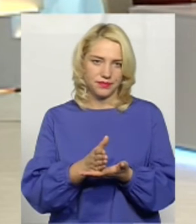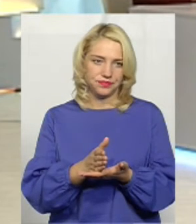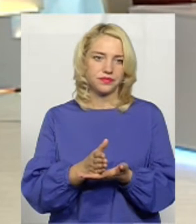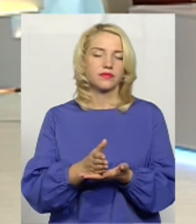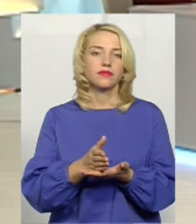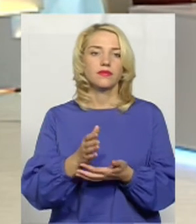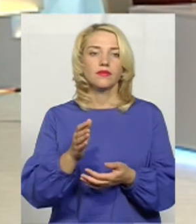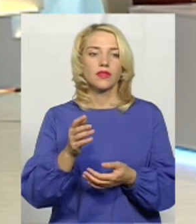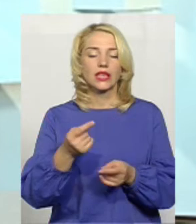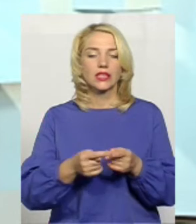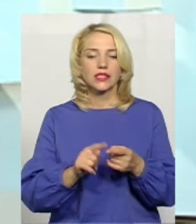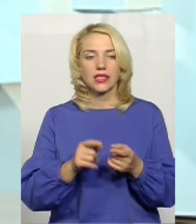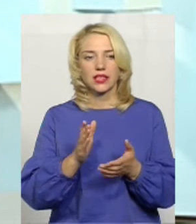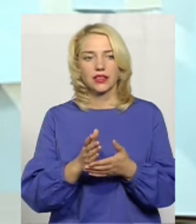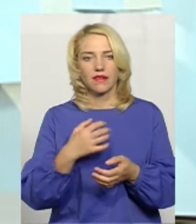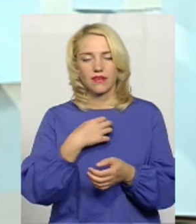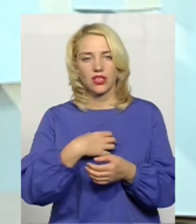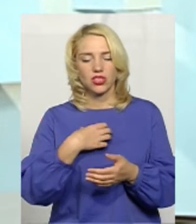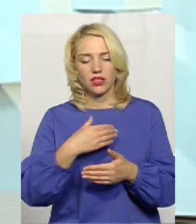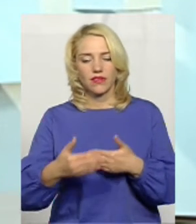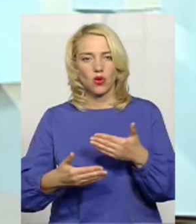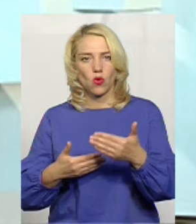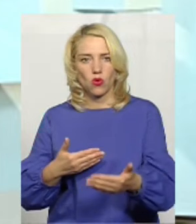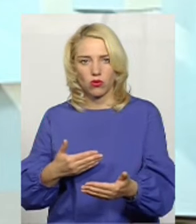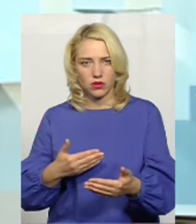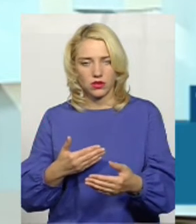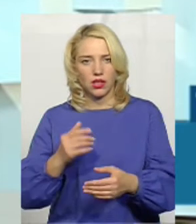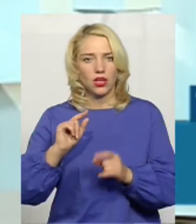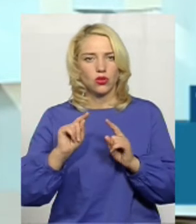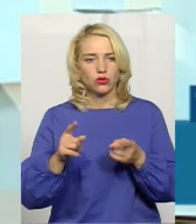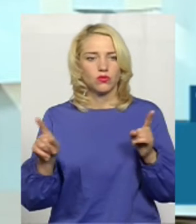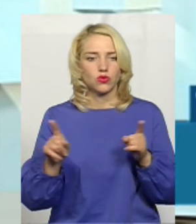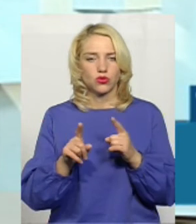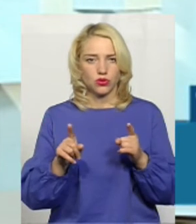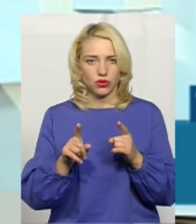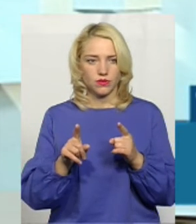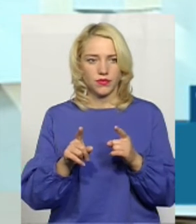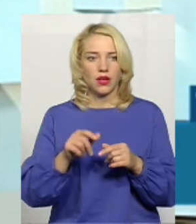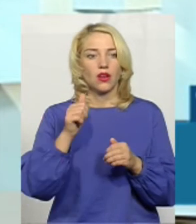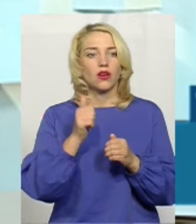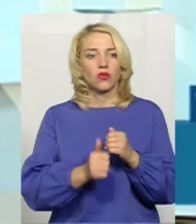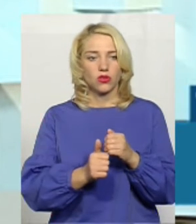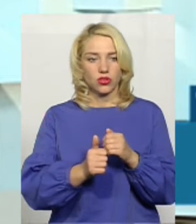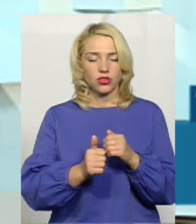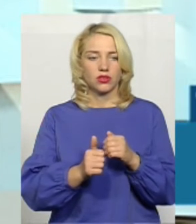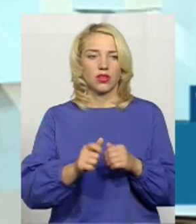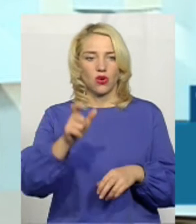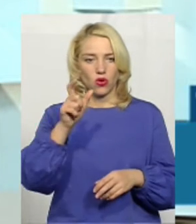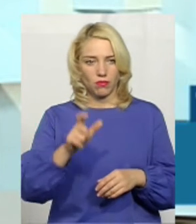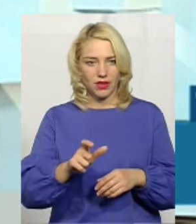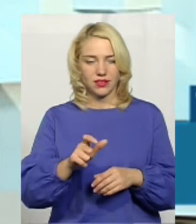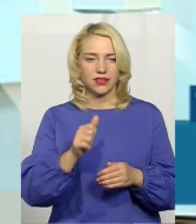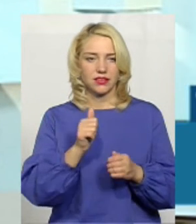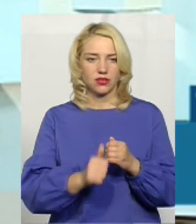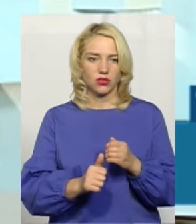знаєте, це є дуже важливий крок, тому що кожний громадянин